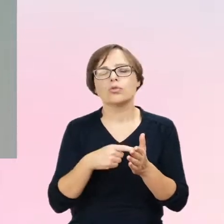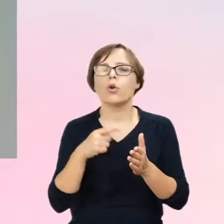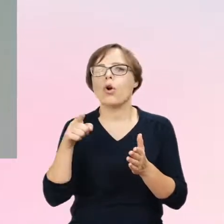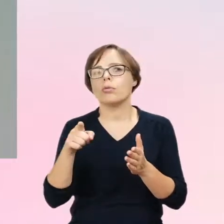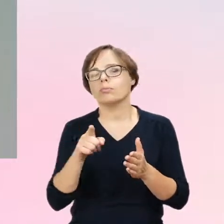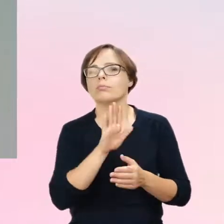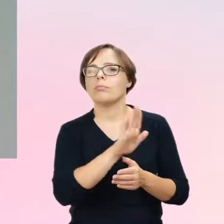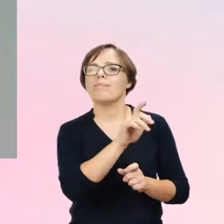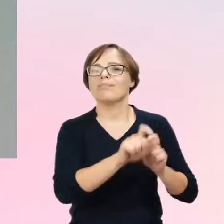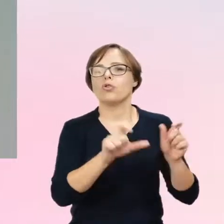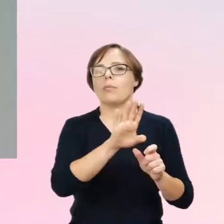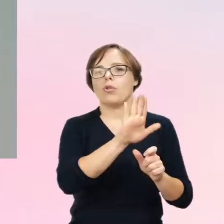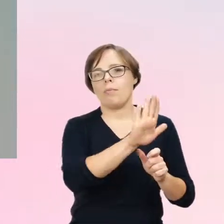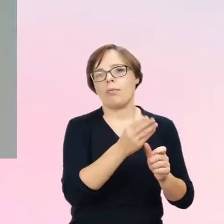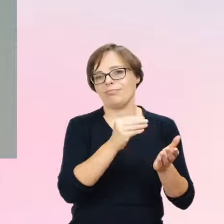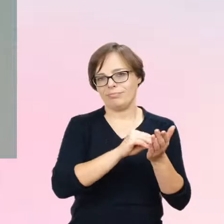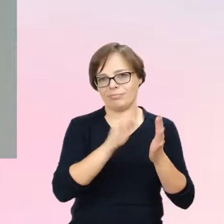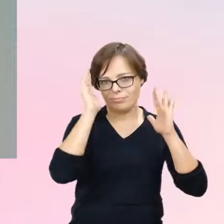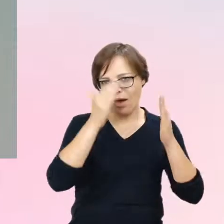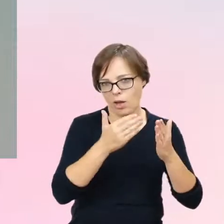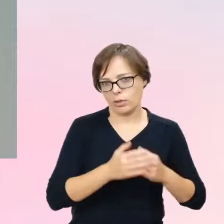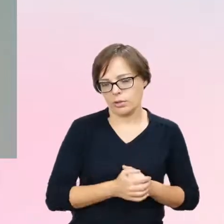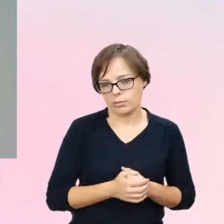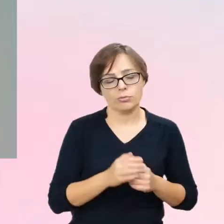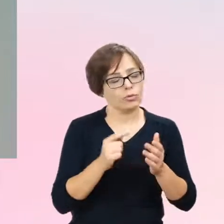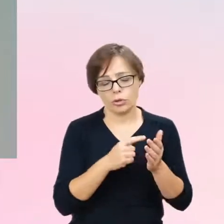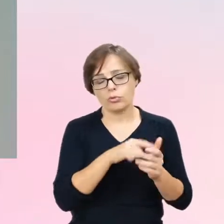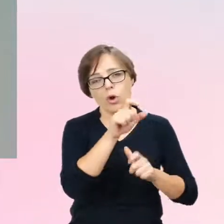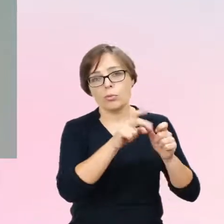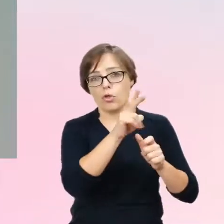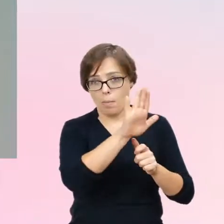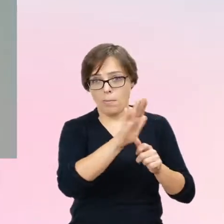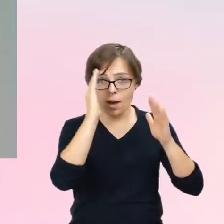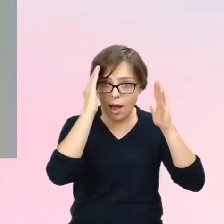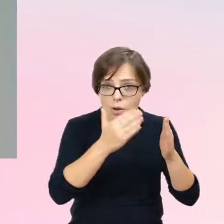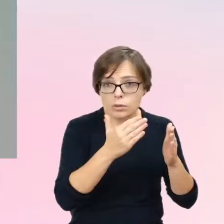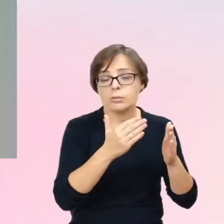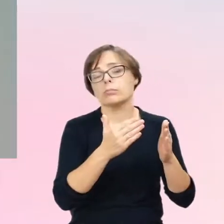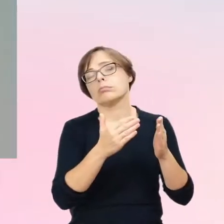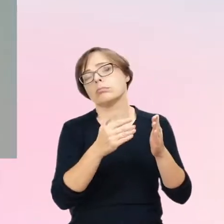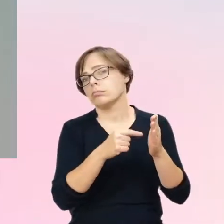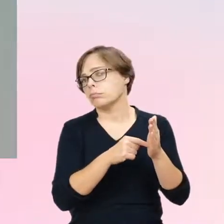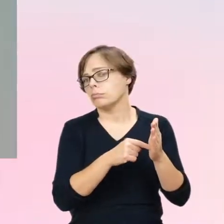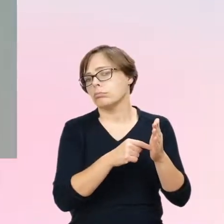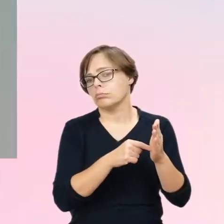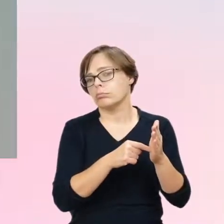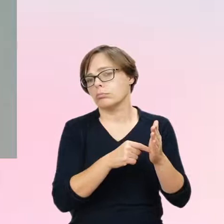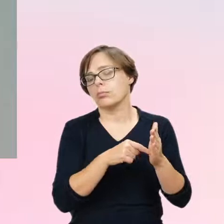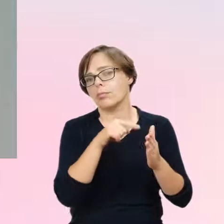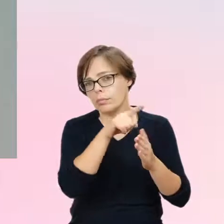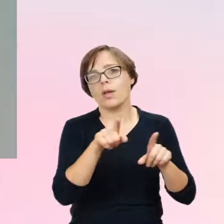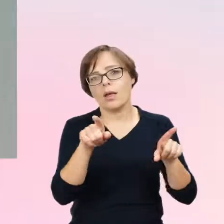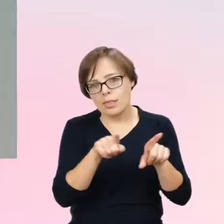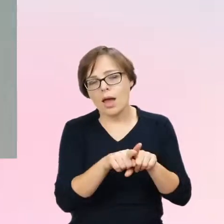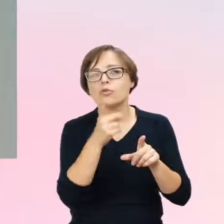w spektrum i często osoby w spektrum autyzmu one po prostu takie objawy